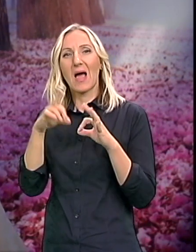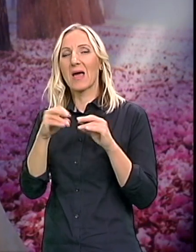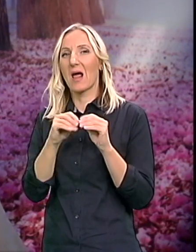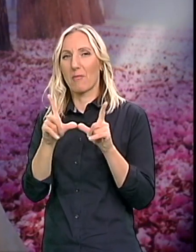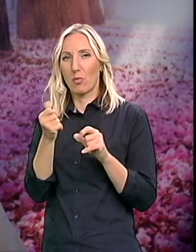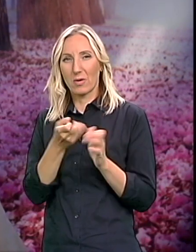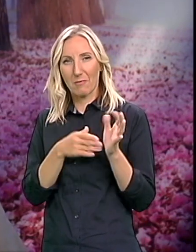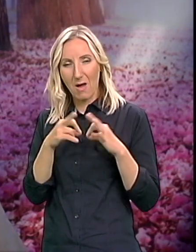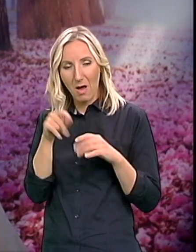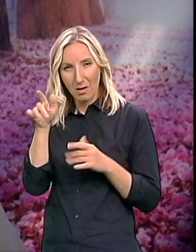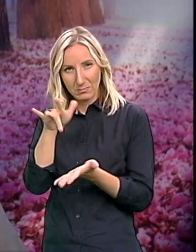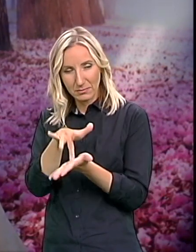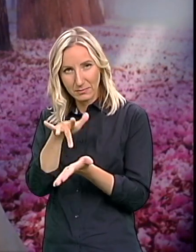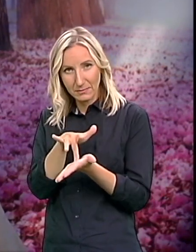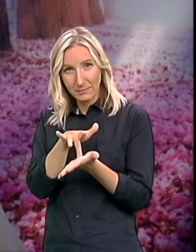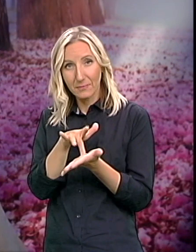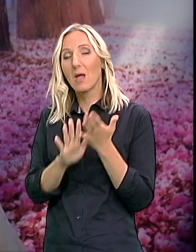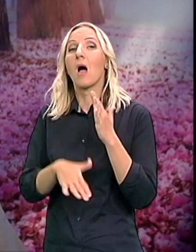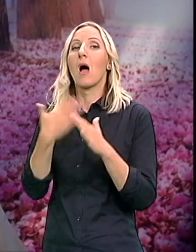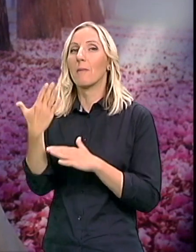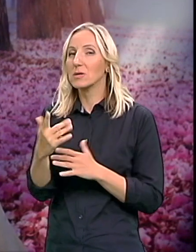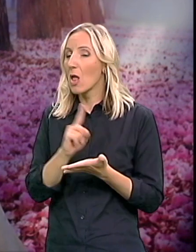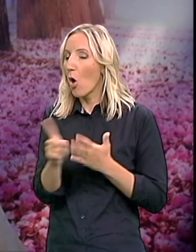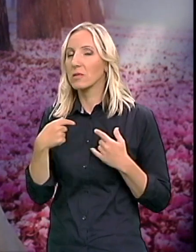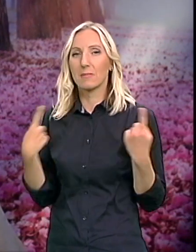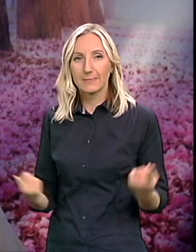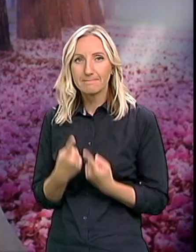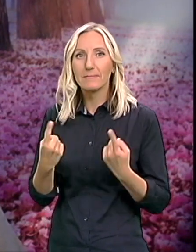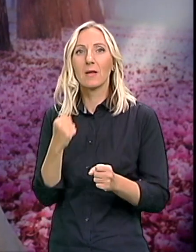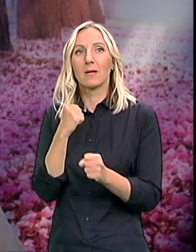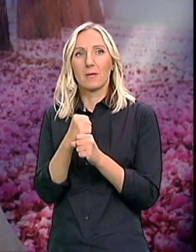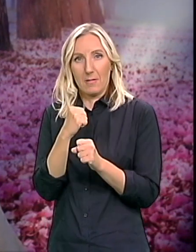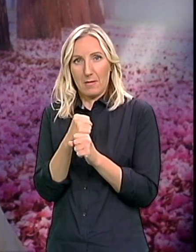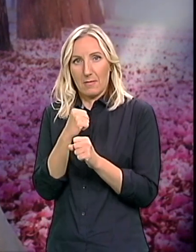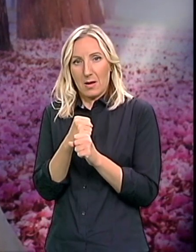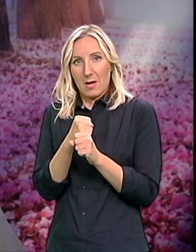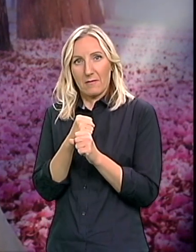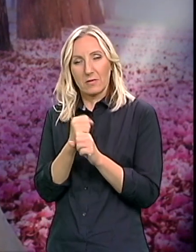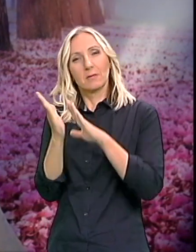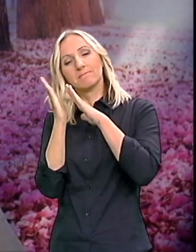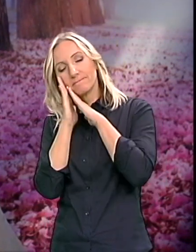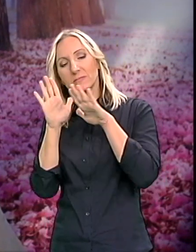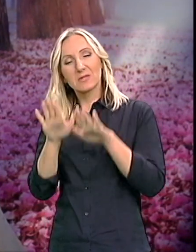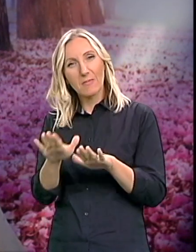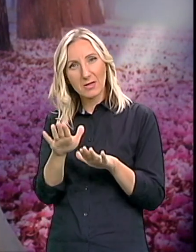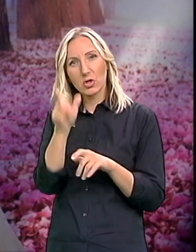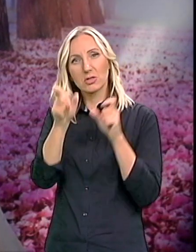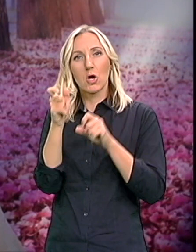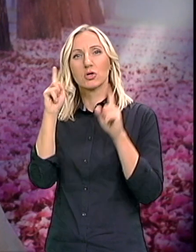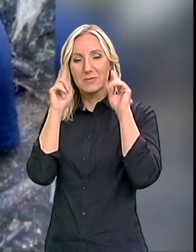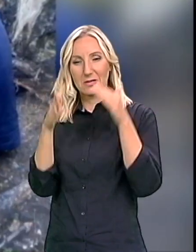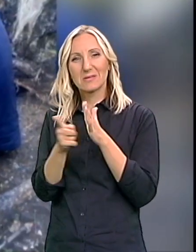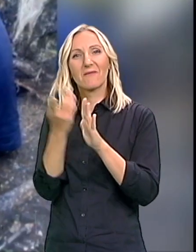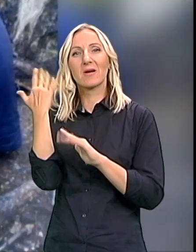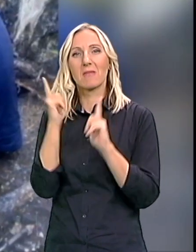Odmah posle toga smo Inicirali i pravljenje Stacionalnog smještaja za osobe sa autizmom To je bilo za vreme rata